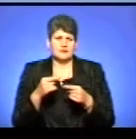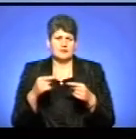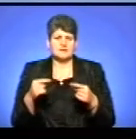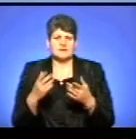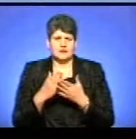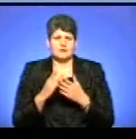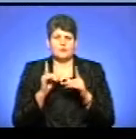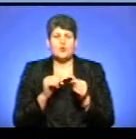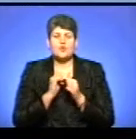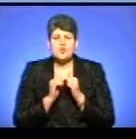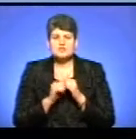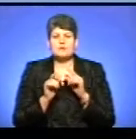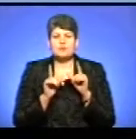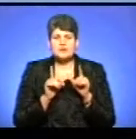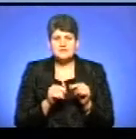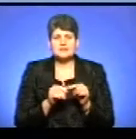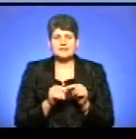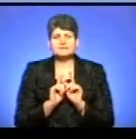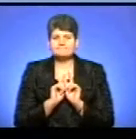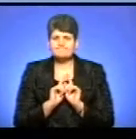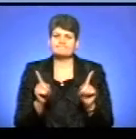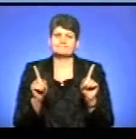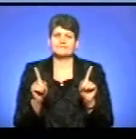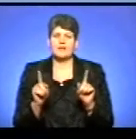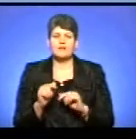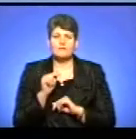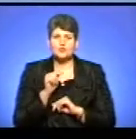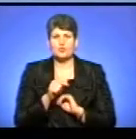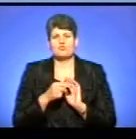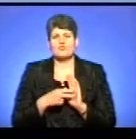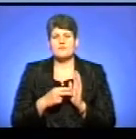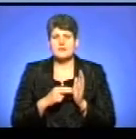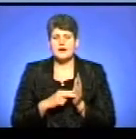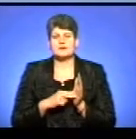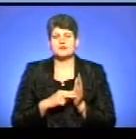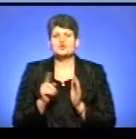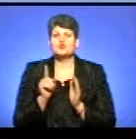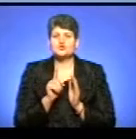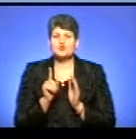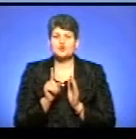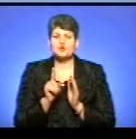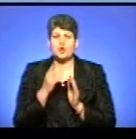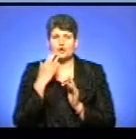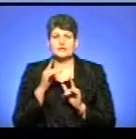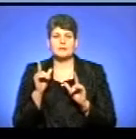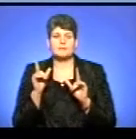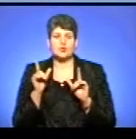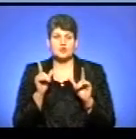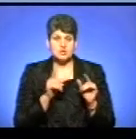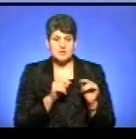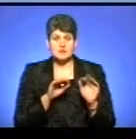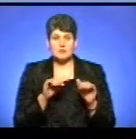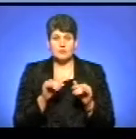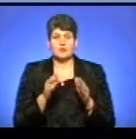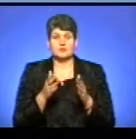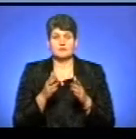такі поїздки. Кожна поїздка, вона специфічна в тому плані, що коли ти приїжджаєш, і потім за